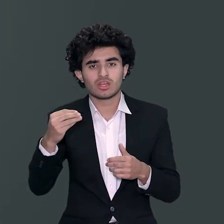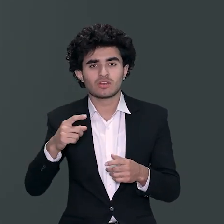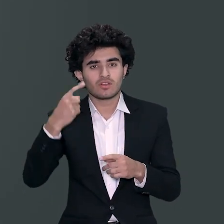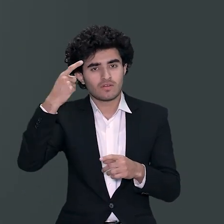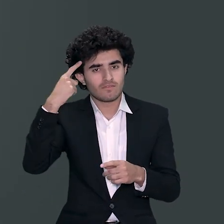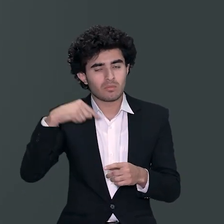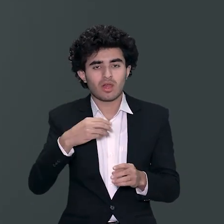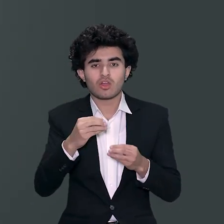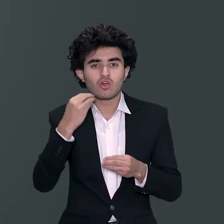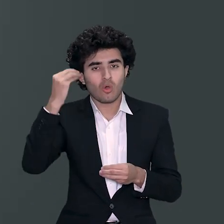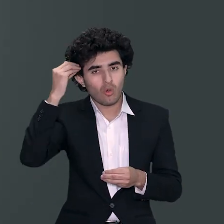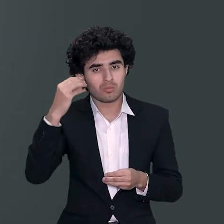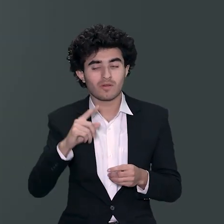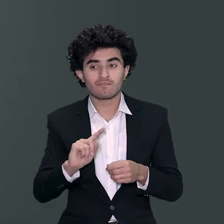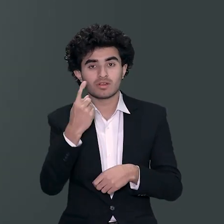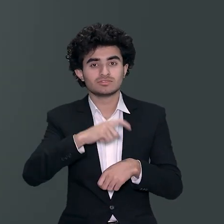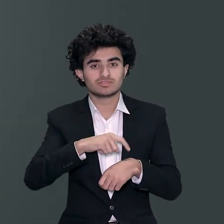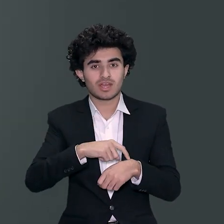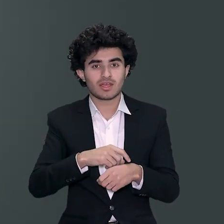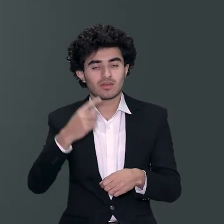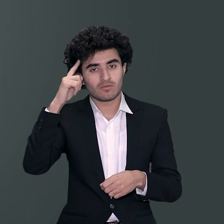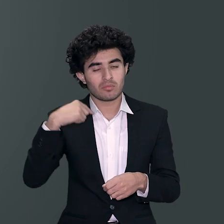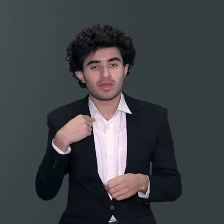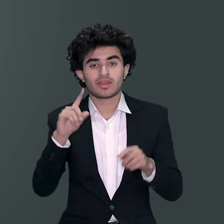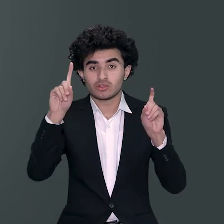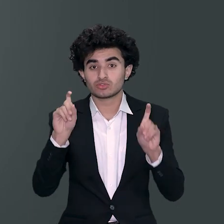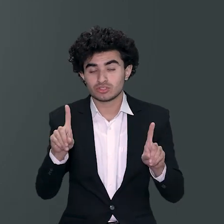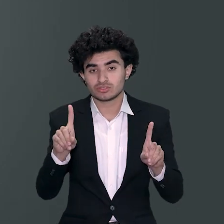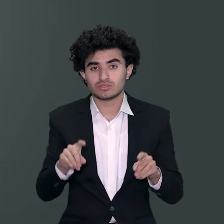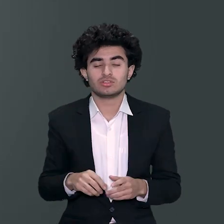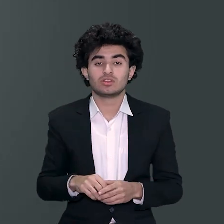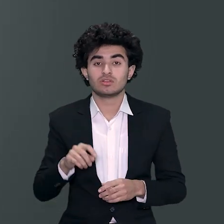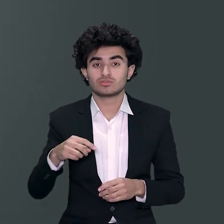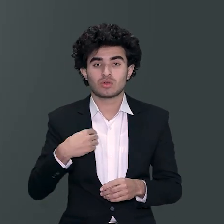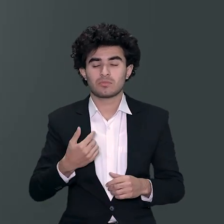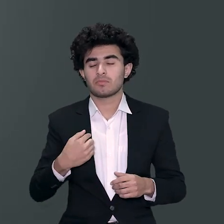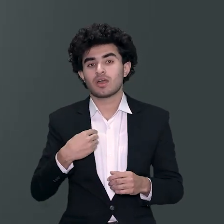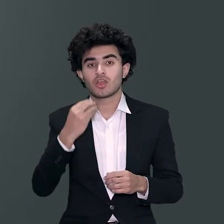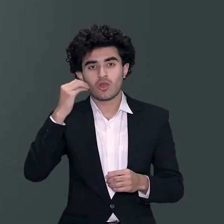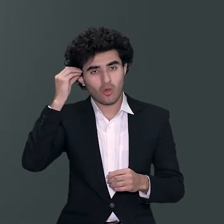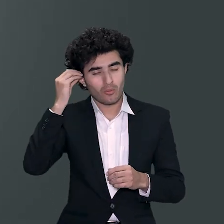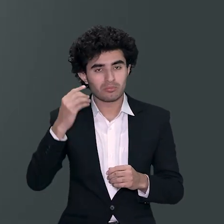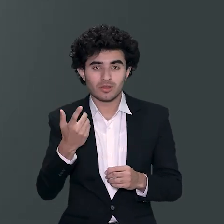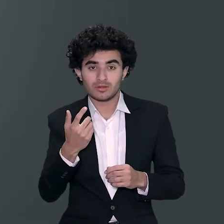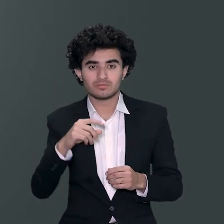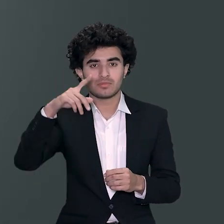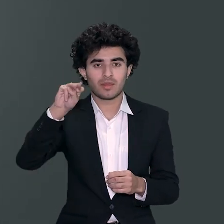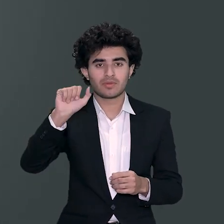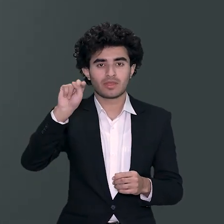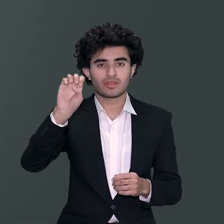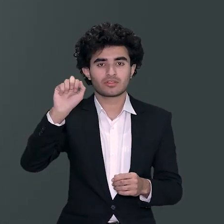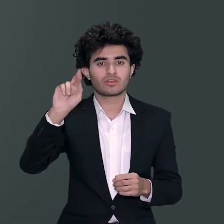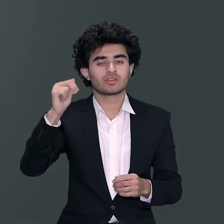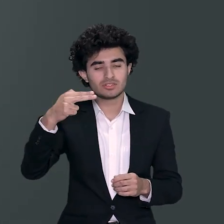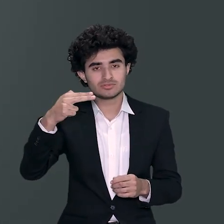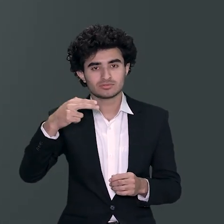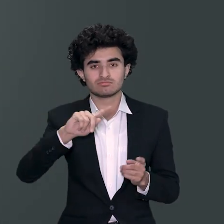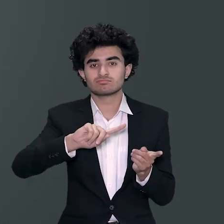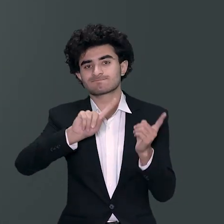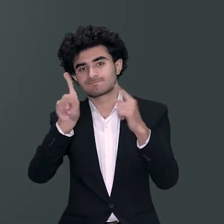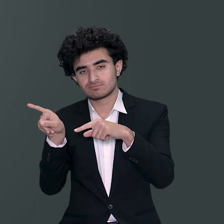تو میں اپنے گھر سے مانصرہ سے ٹریبل کیا میں نے پشاور